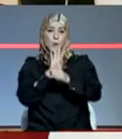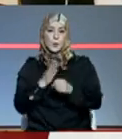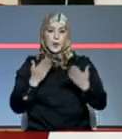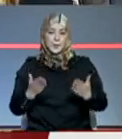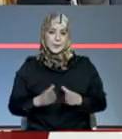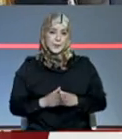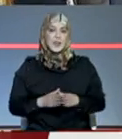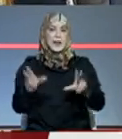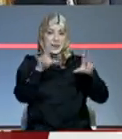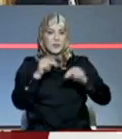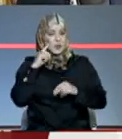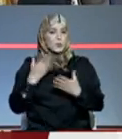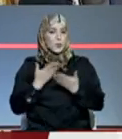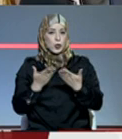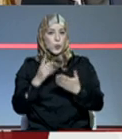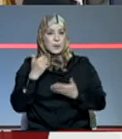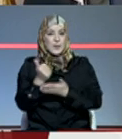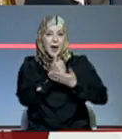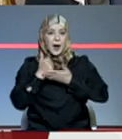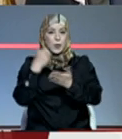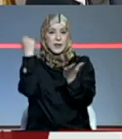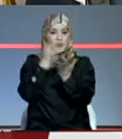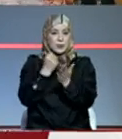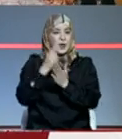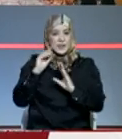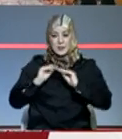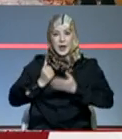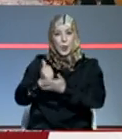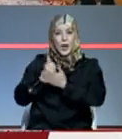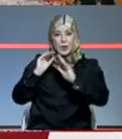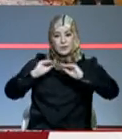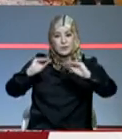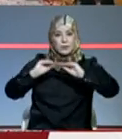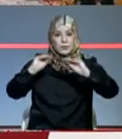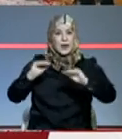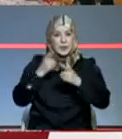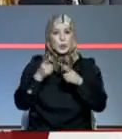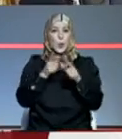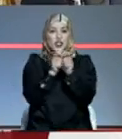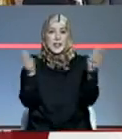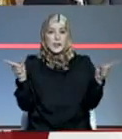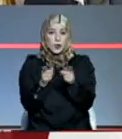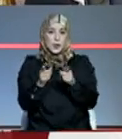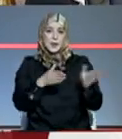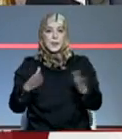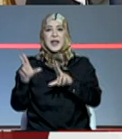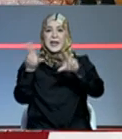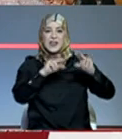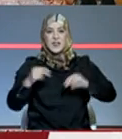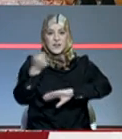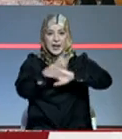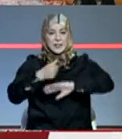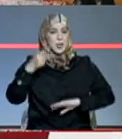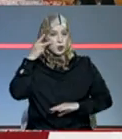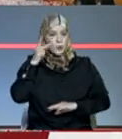-19 وتعزيز دور البنك في تطوير المؤسسات التربوية وتمويل المؤسسات الصغرى كما أعرب رئيس